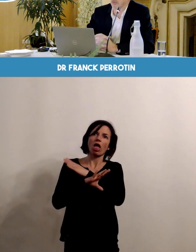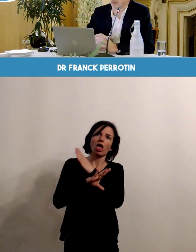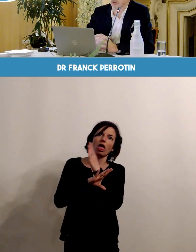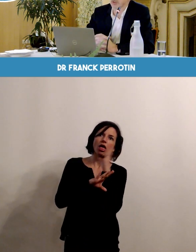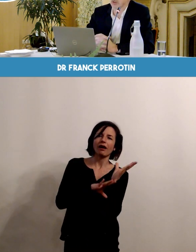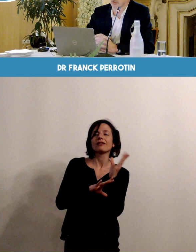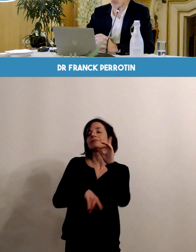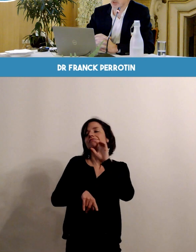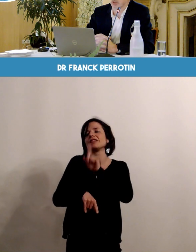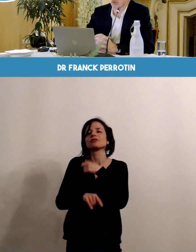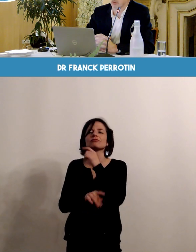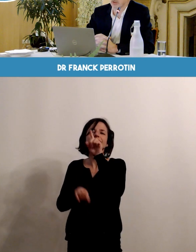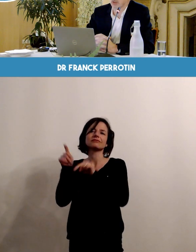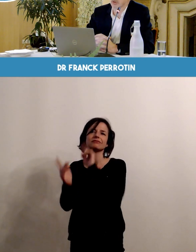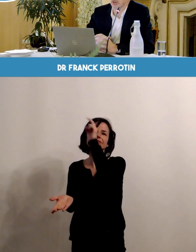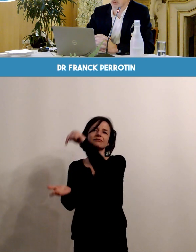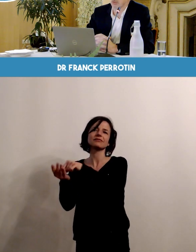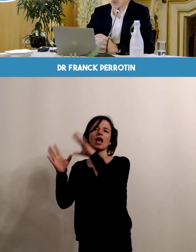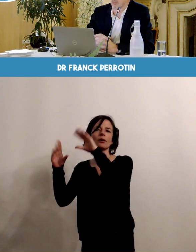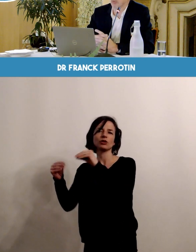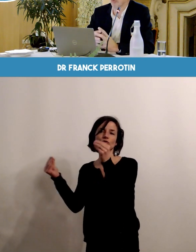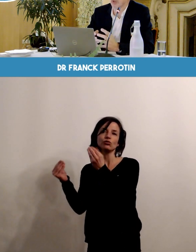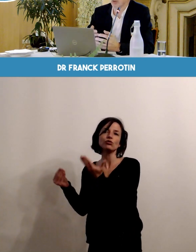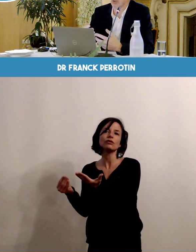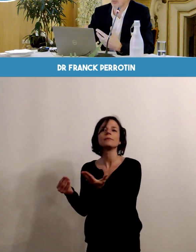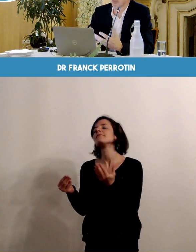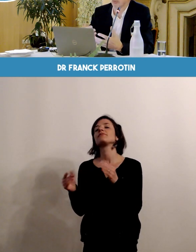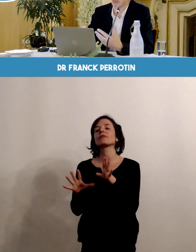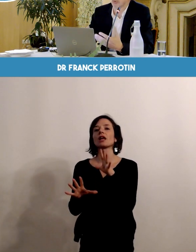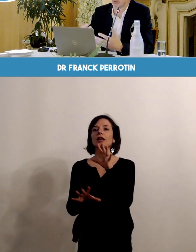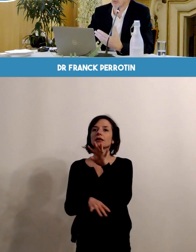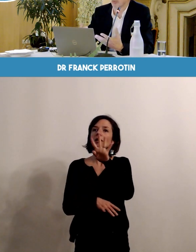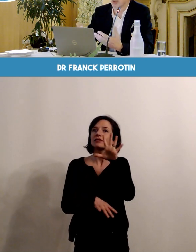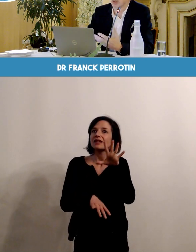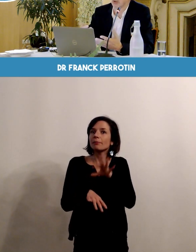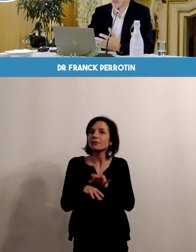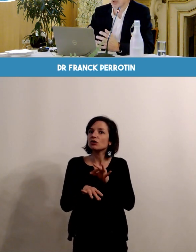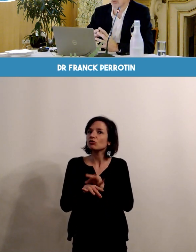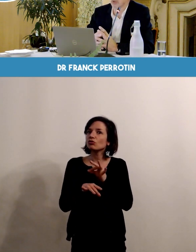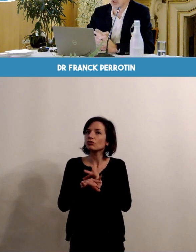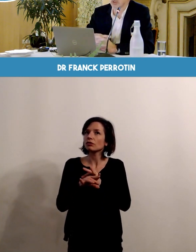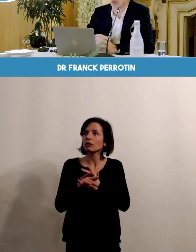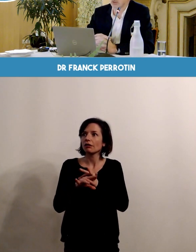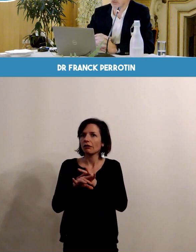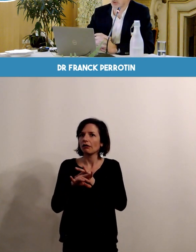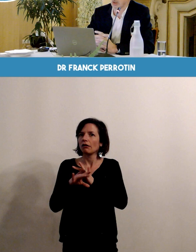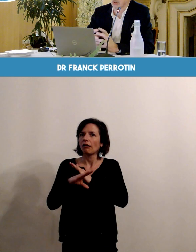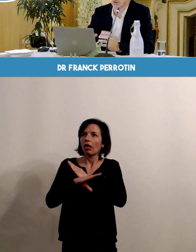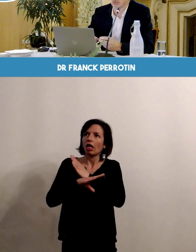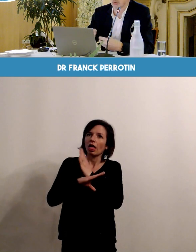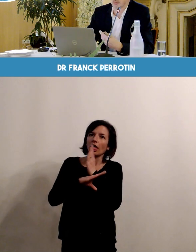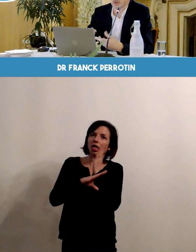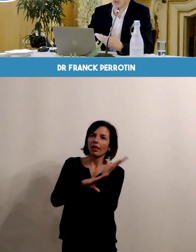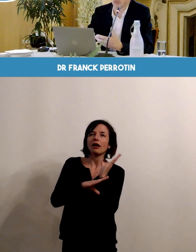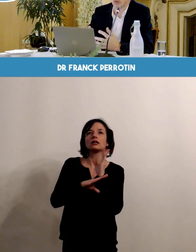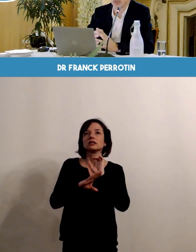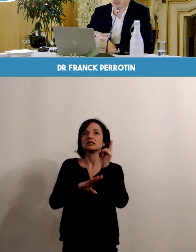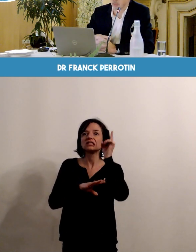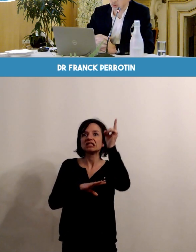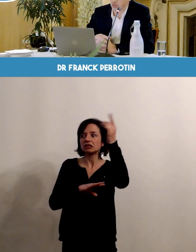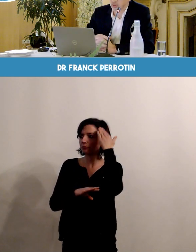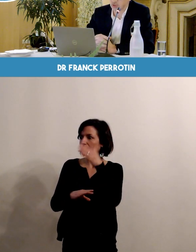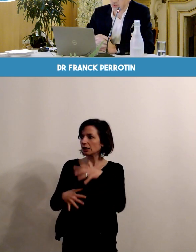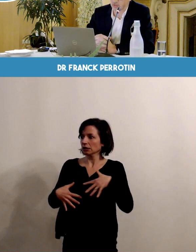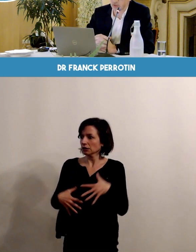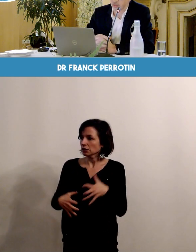tout dépend effectivement du lieu de résidence, mais au-delà de 45 minutes, ça peut devenir un petit peu plus compliqué, en particulier si les